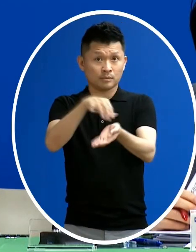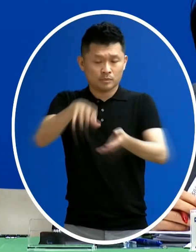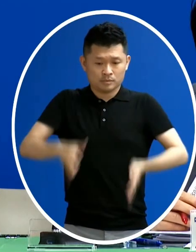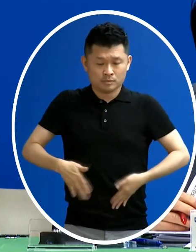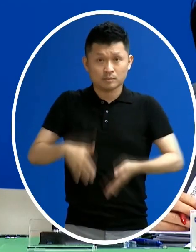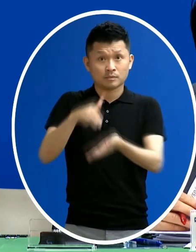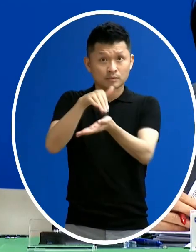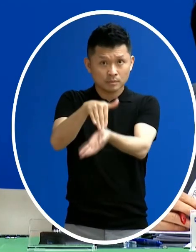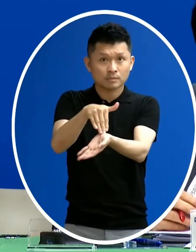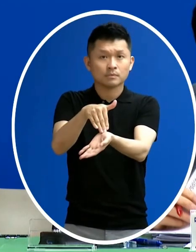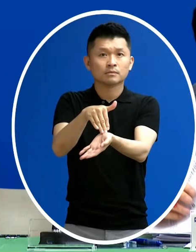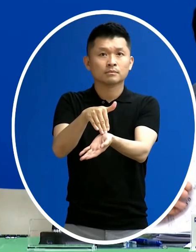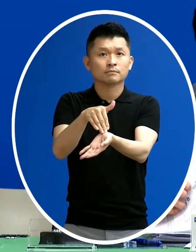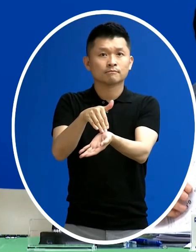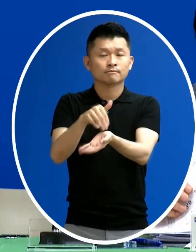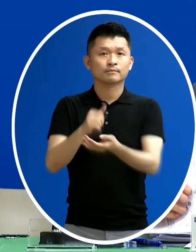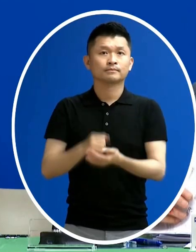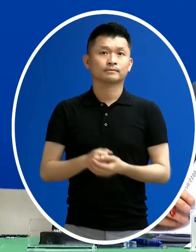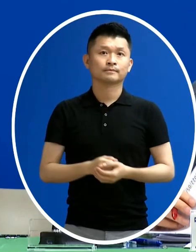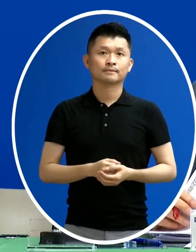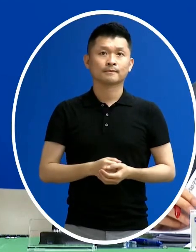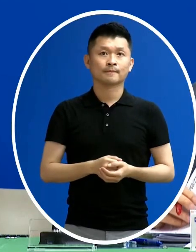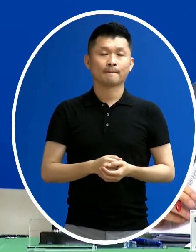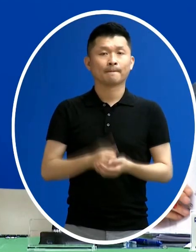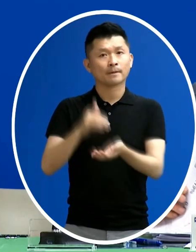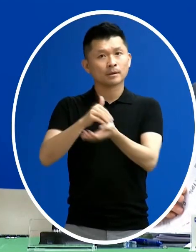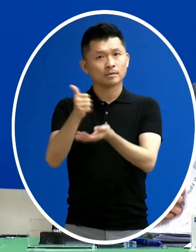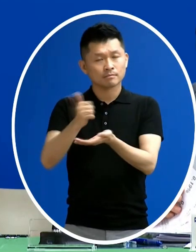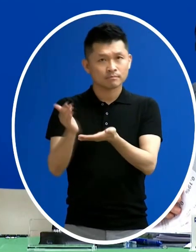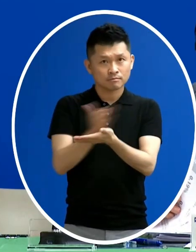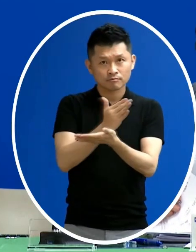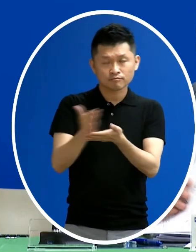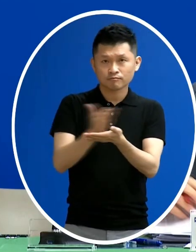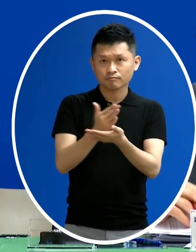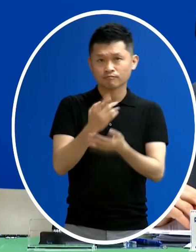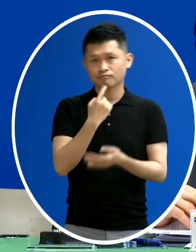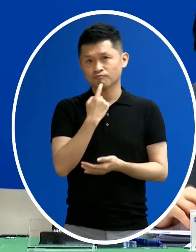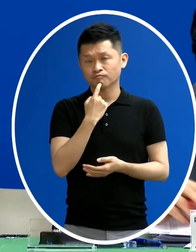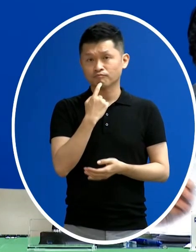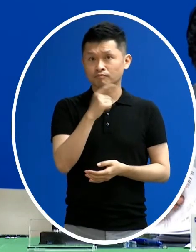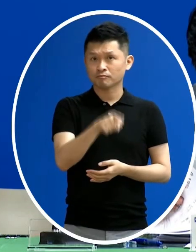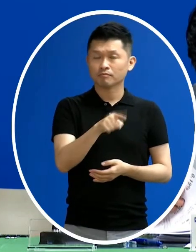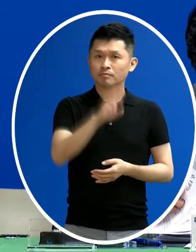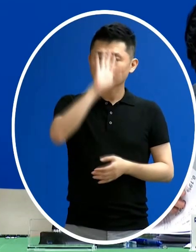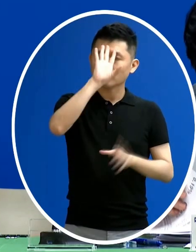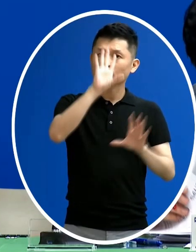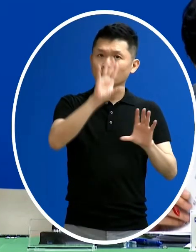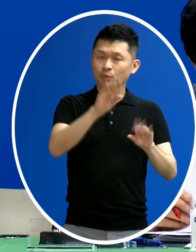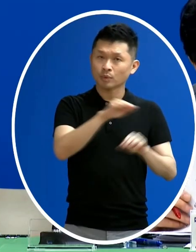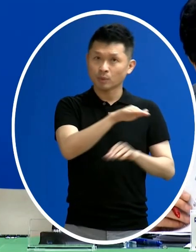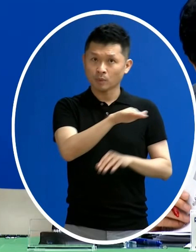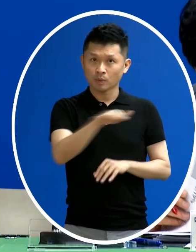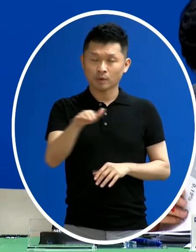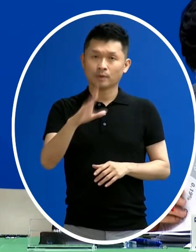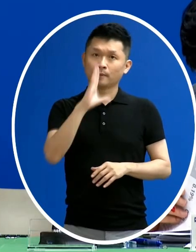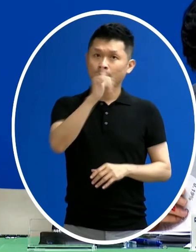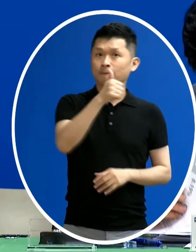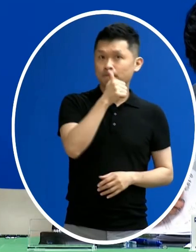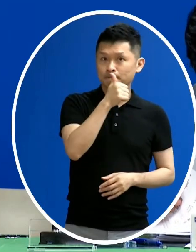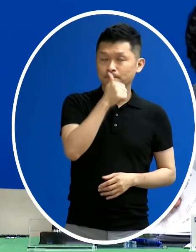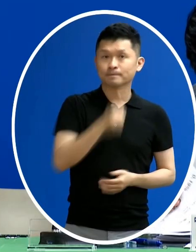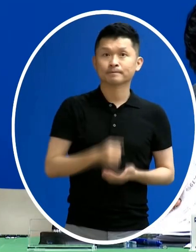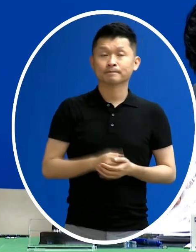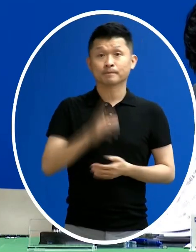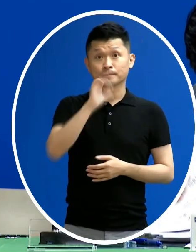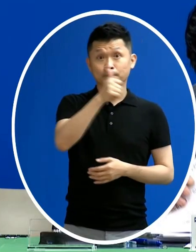急診 這邊去就是因為醫生評估說有這個病況穩定的關係 所以返家那在